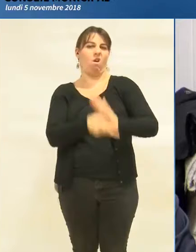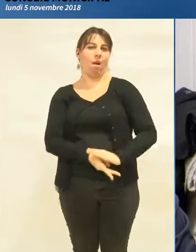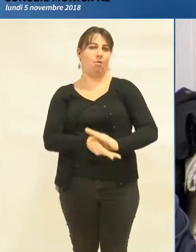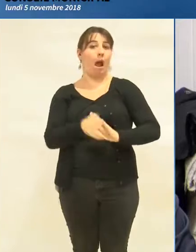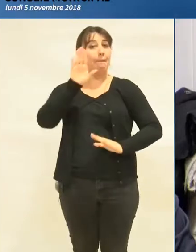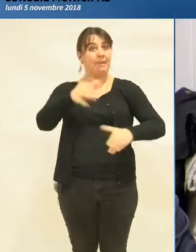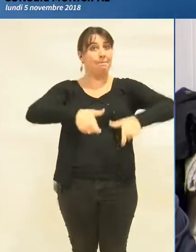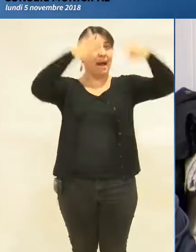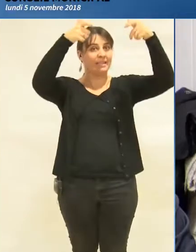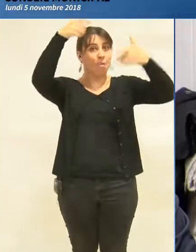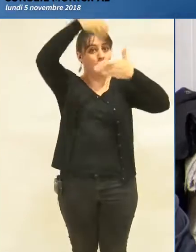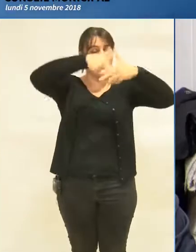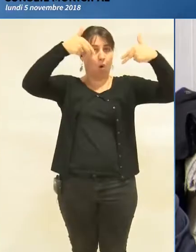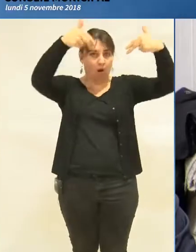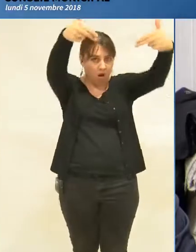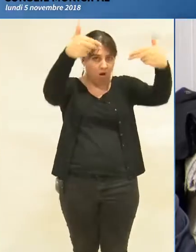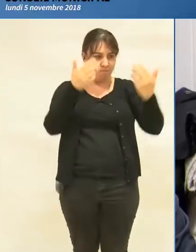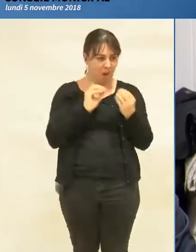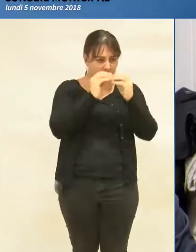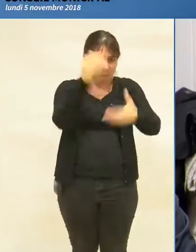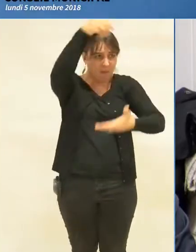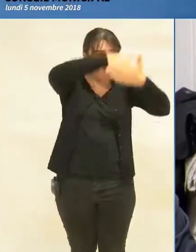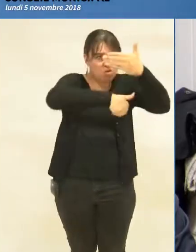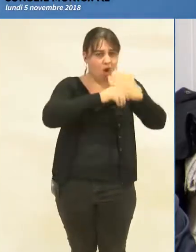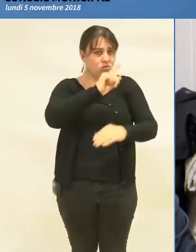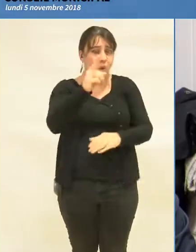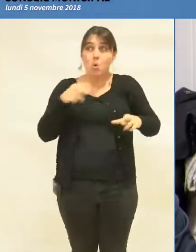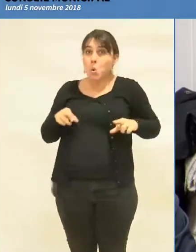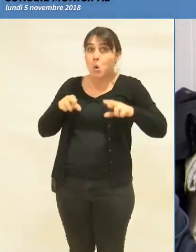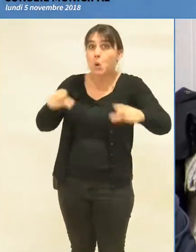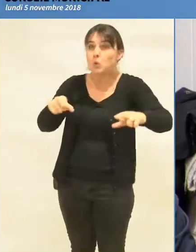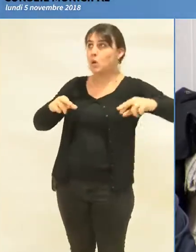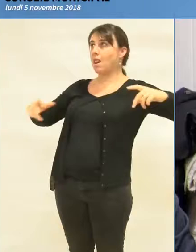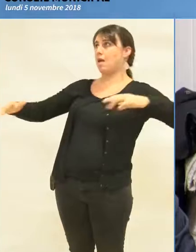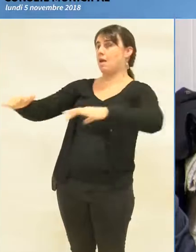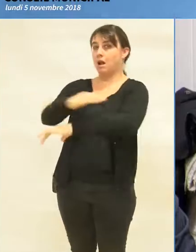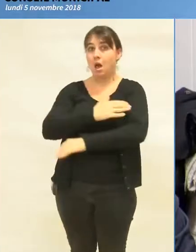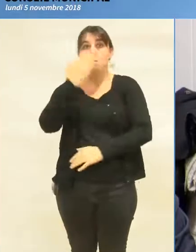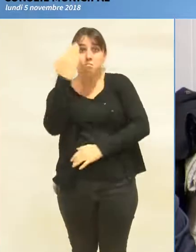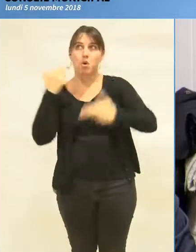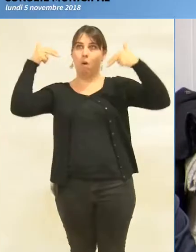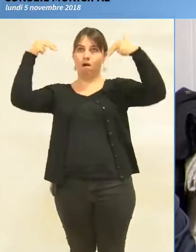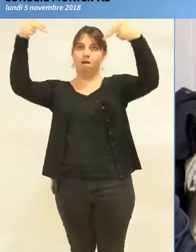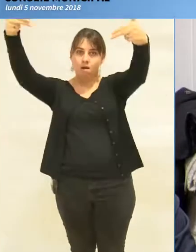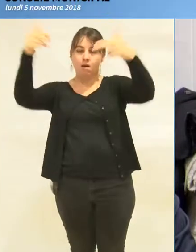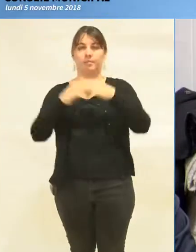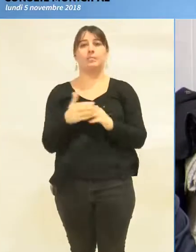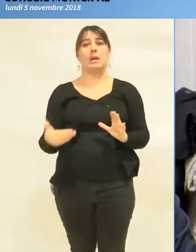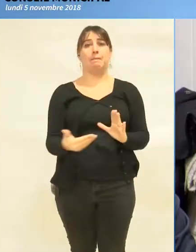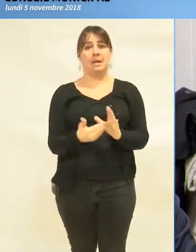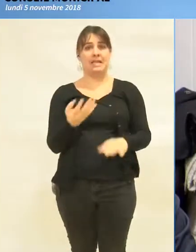bâtiments. Mais ce n'est pas dans les bâtiments que nous en avons besoin, mais bien dans les rues. 1 400